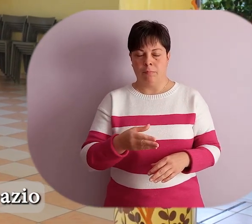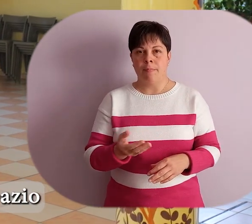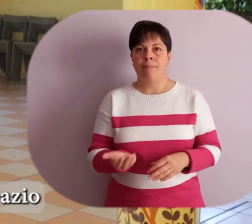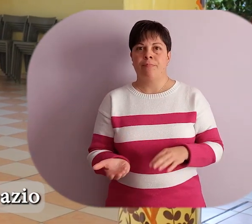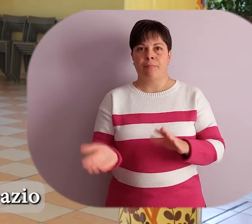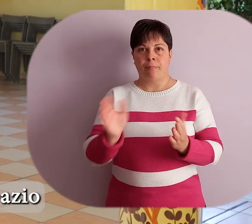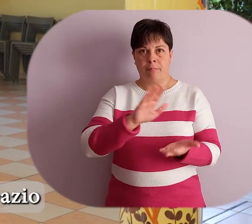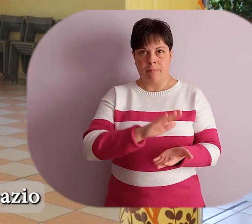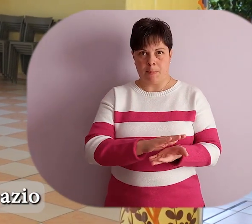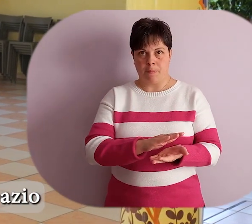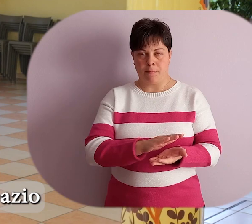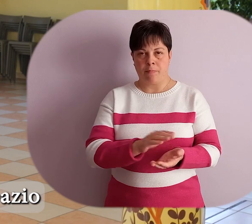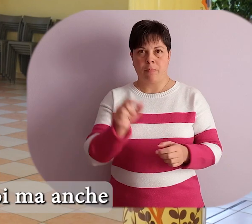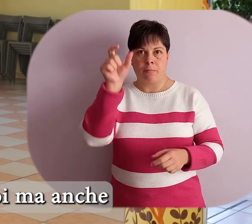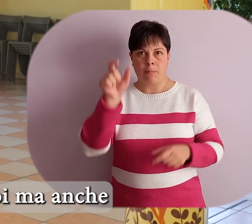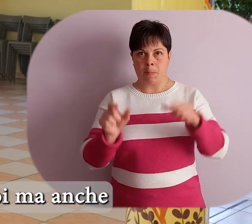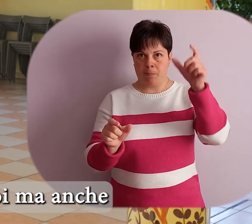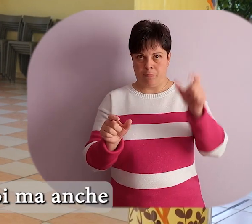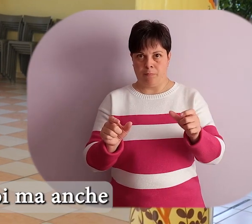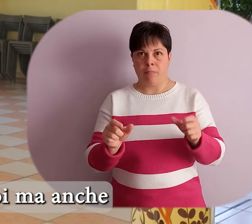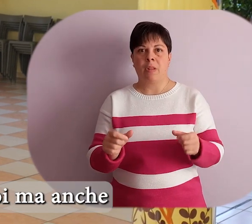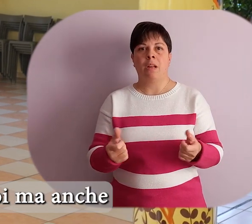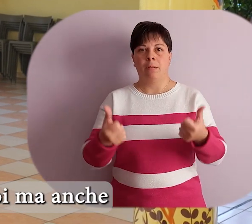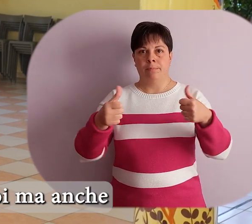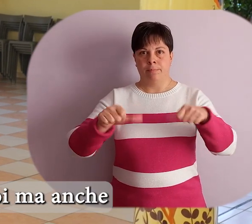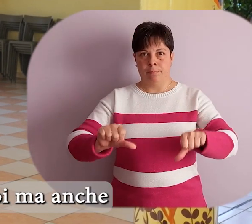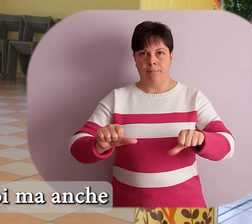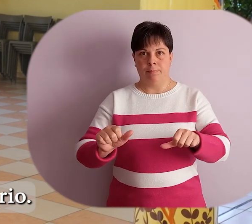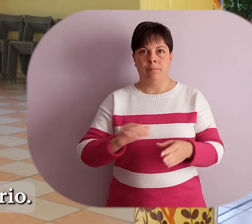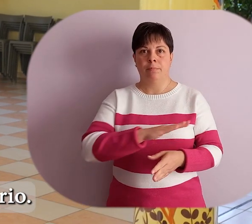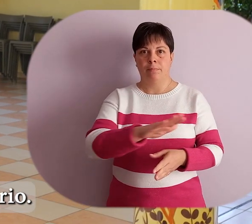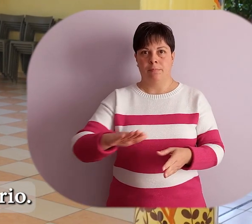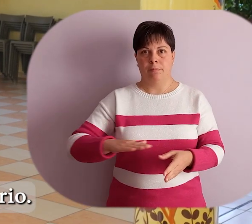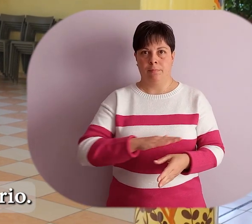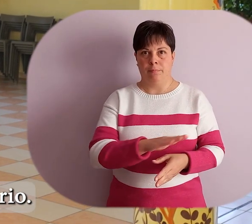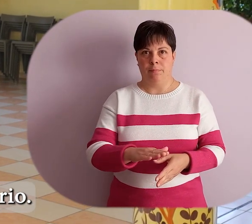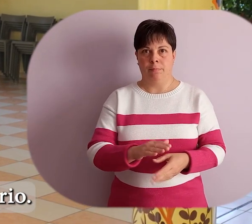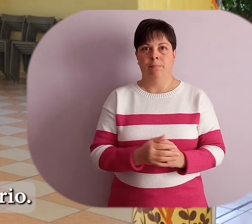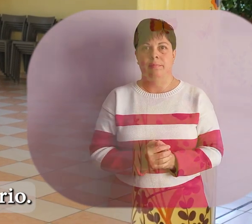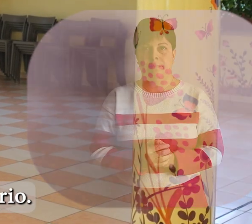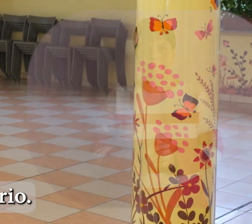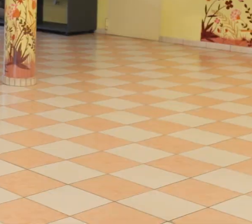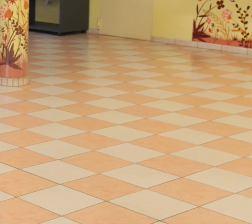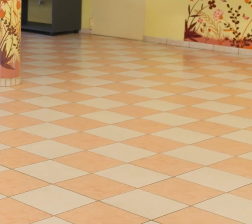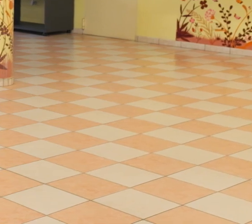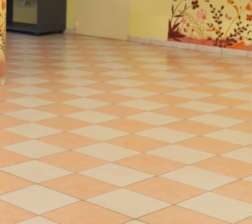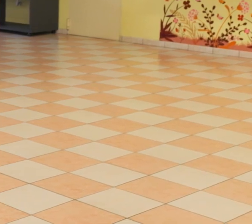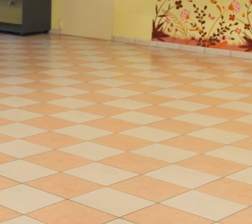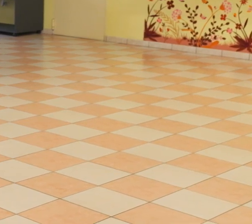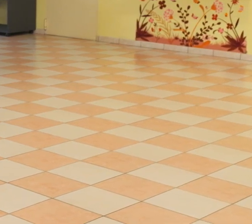possibilità di spazio multifunzionale, non solo per noi, ma anche per le persone del territorio.